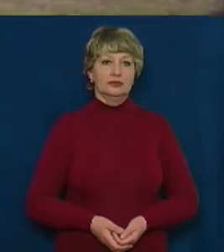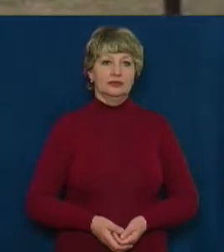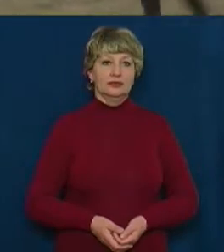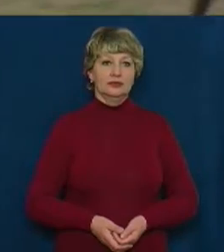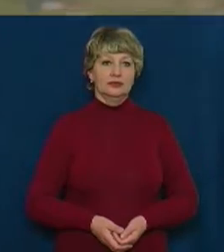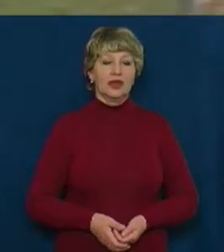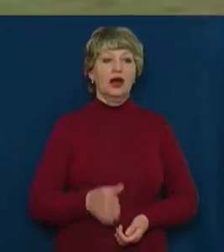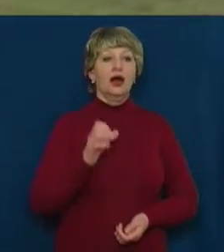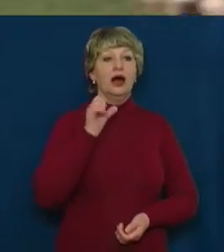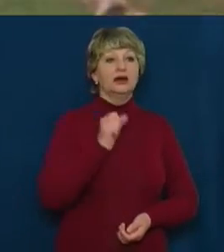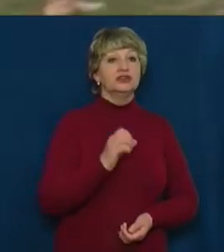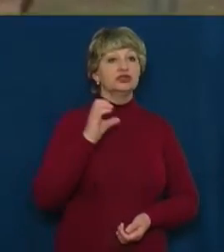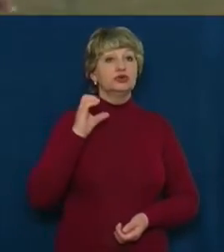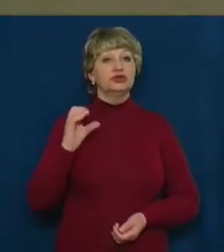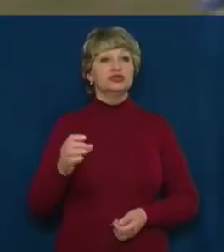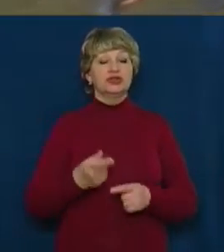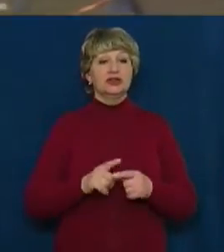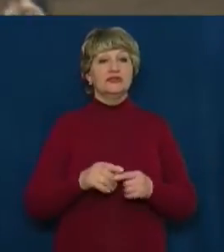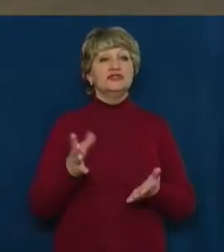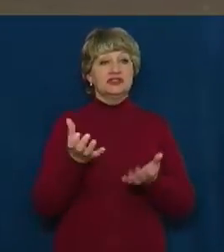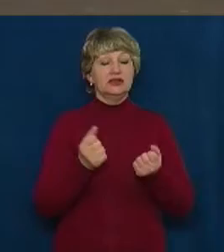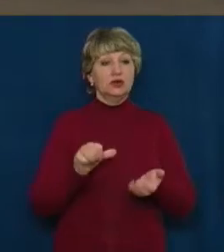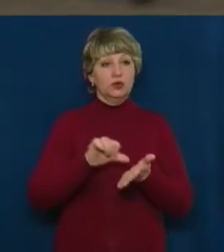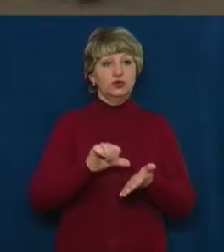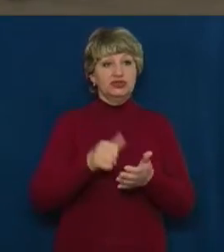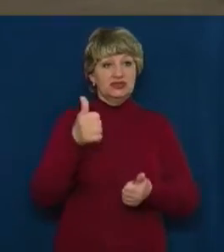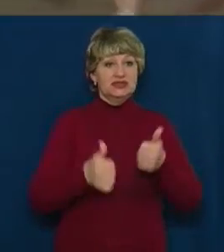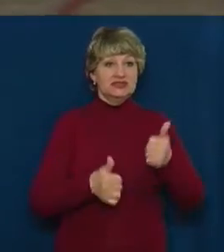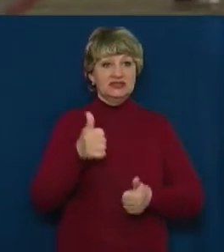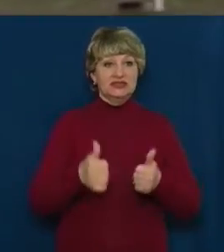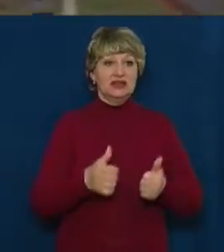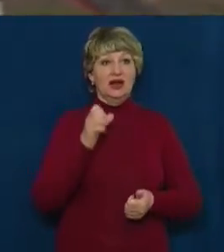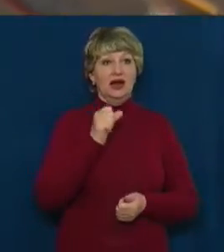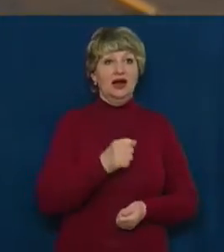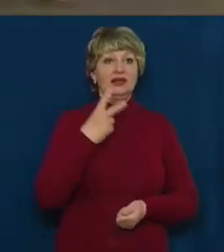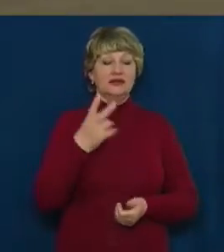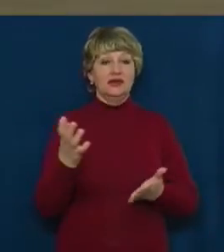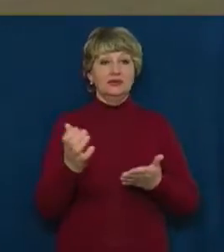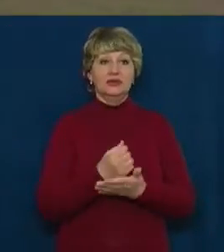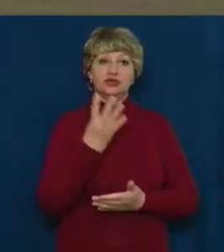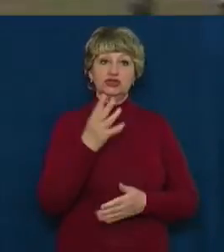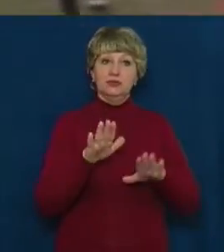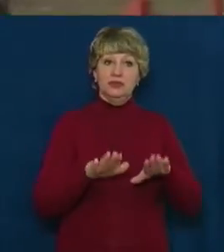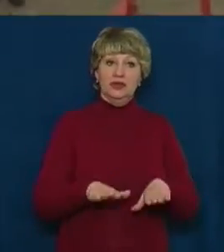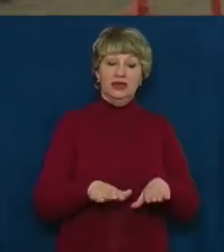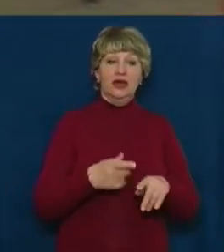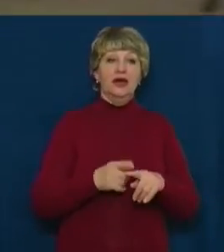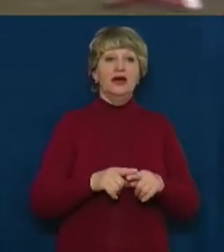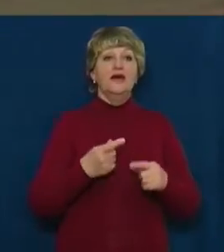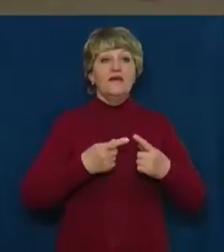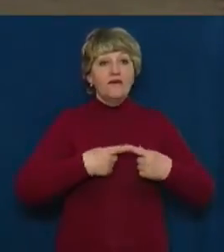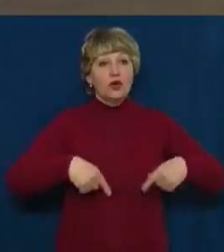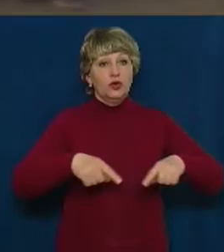Анна Сторчеус із білим хеною взяла участь у змаганнях на трасі рівня А2 і вибороли четверте місце. У кінологічному клубі вони